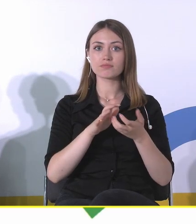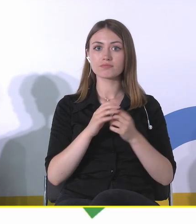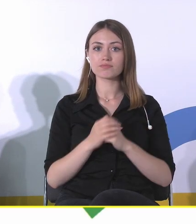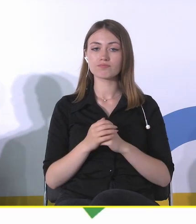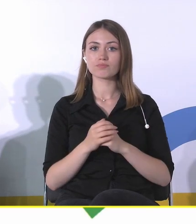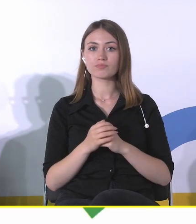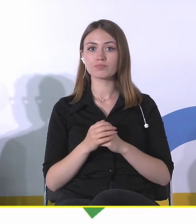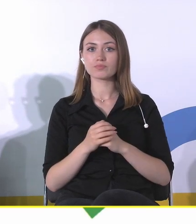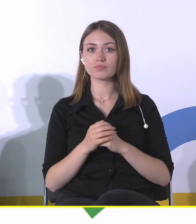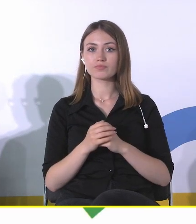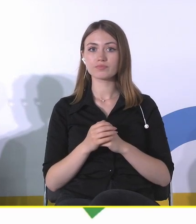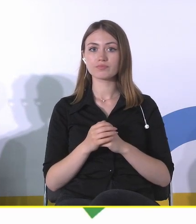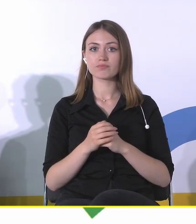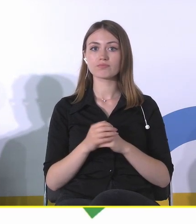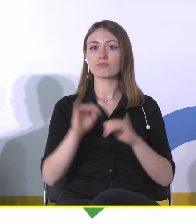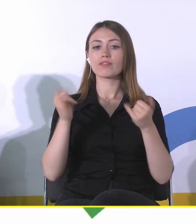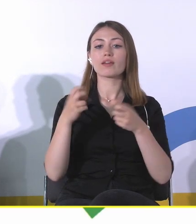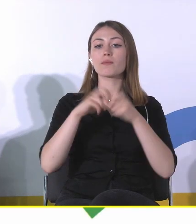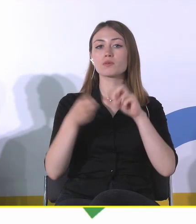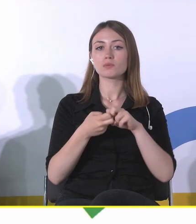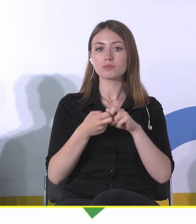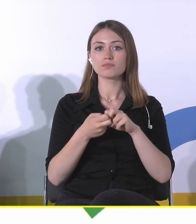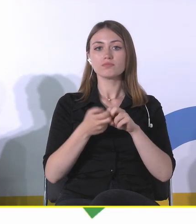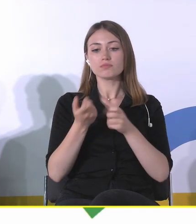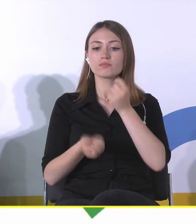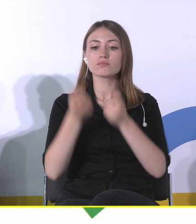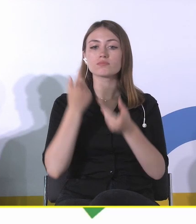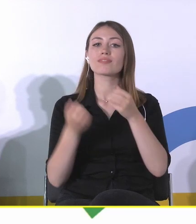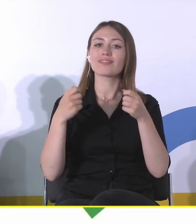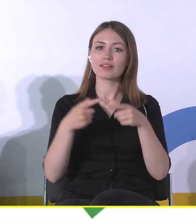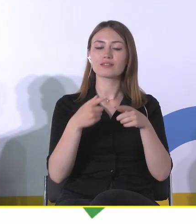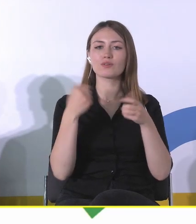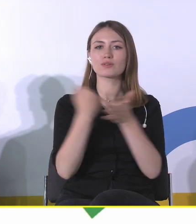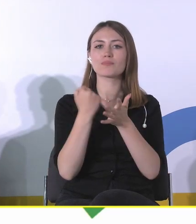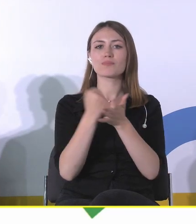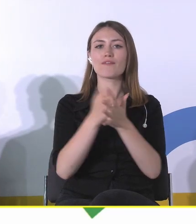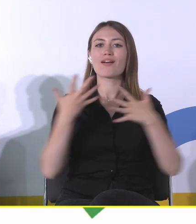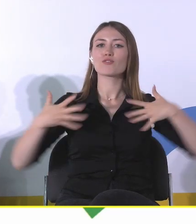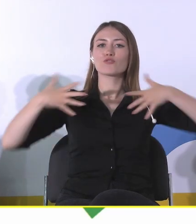Jakie wyzwania związane z tożsamością na